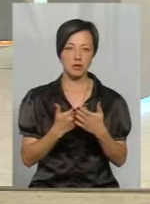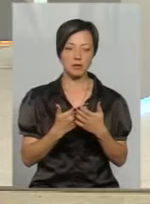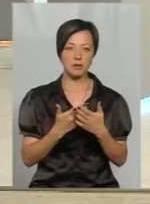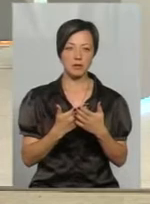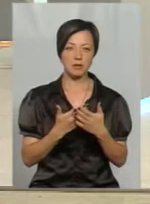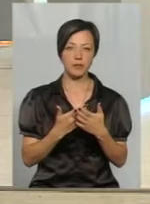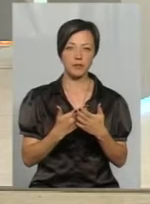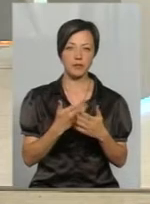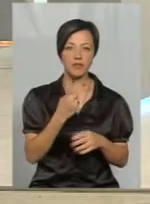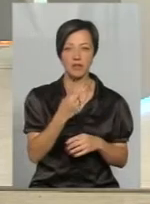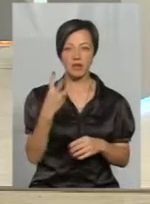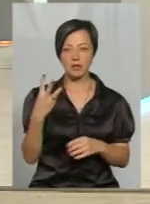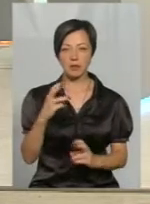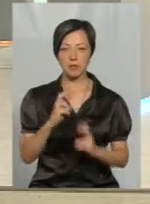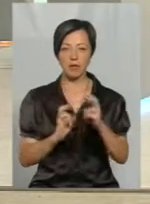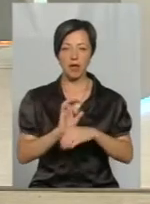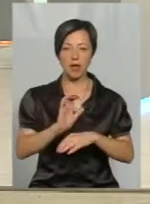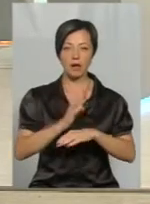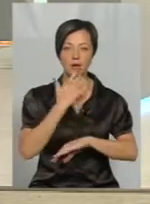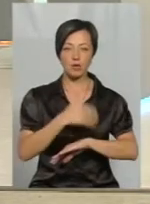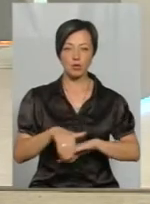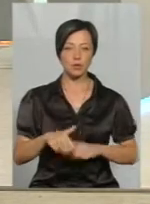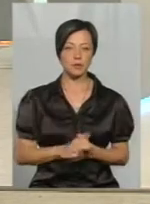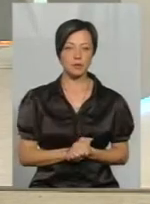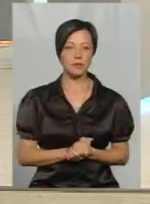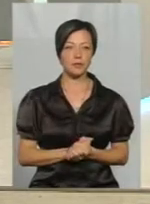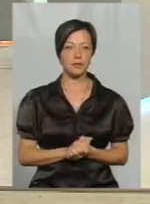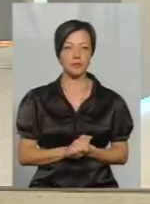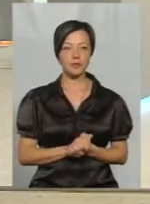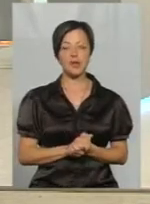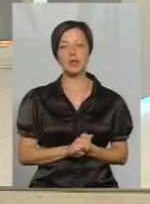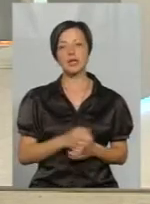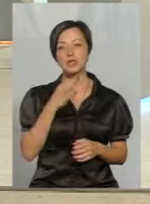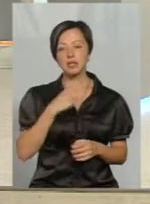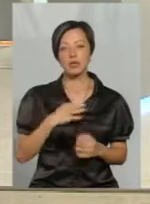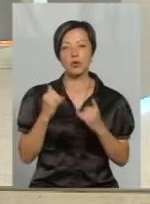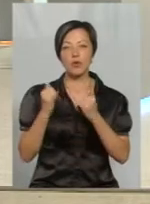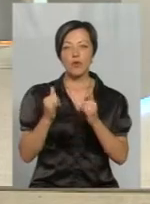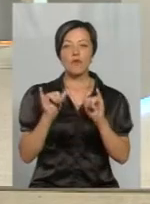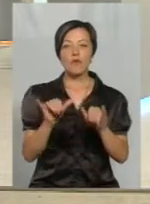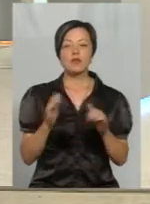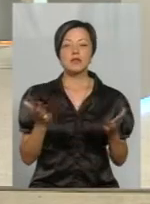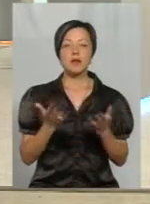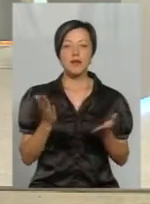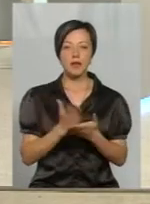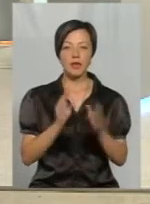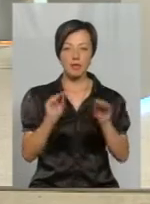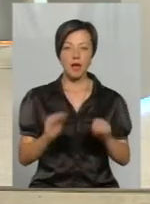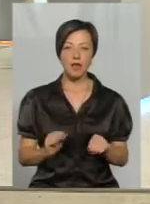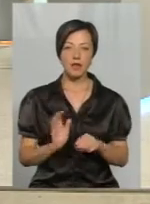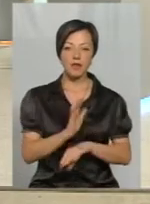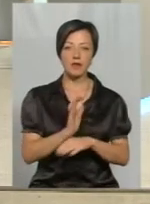підприємства, які експортують. Скажіть, будь ласка, пане Антоне, а у вас які є дані про експорт меду?